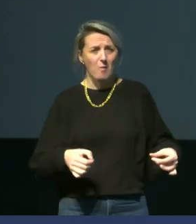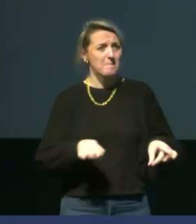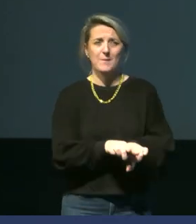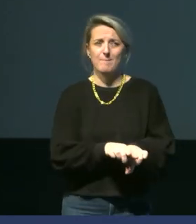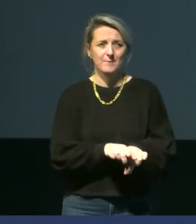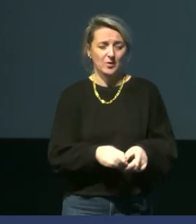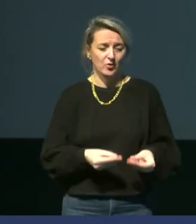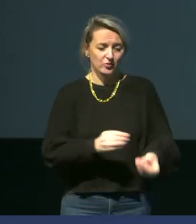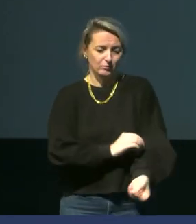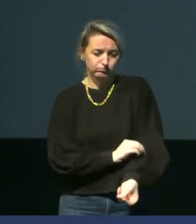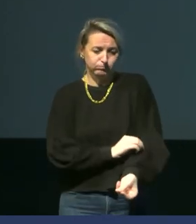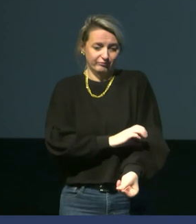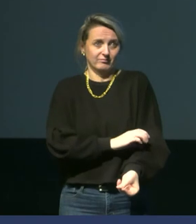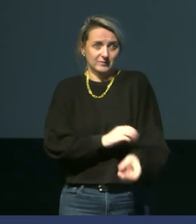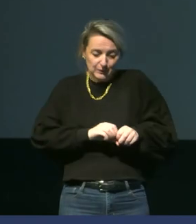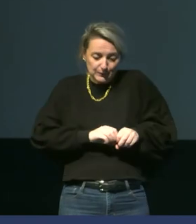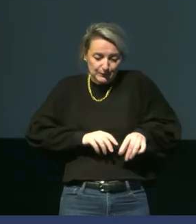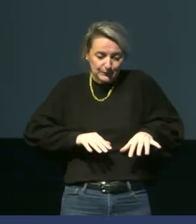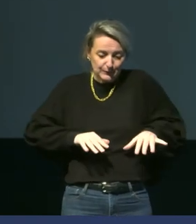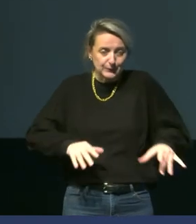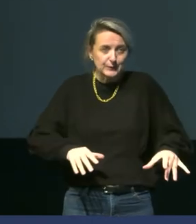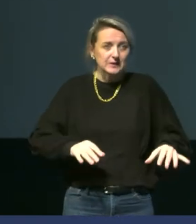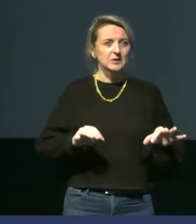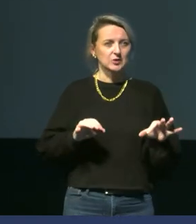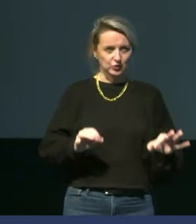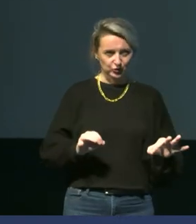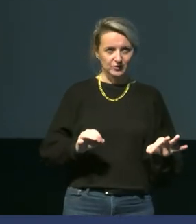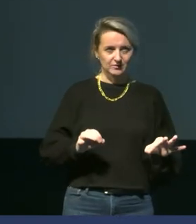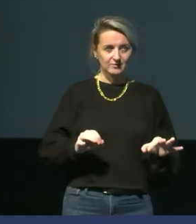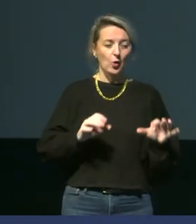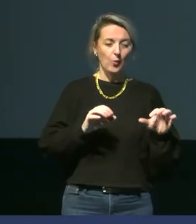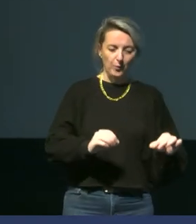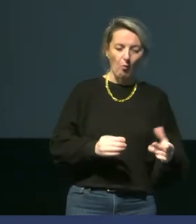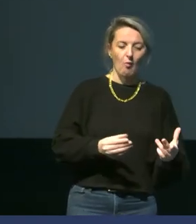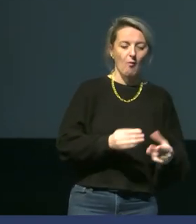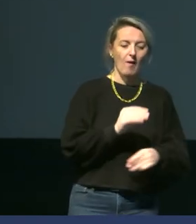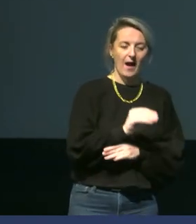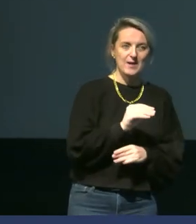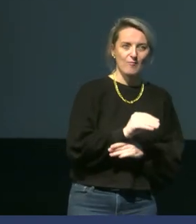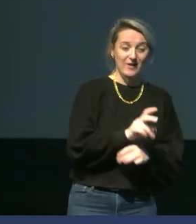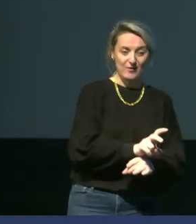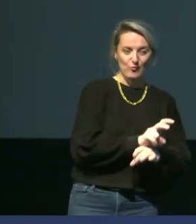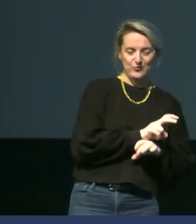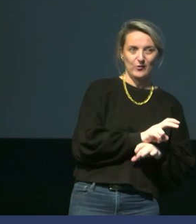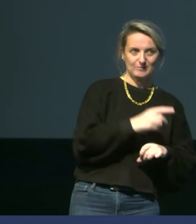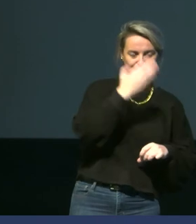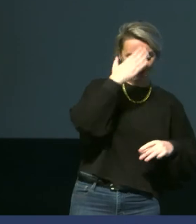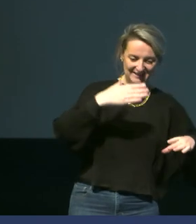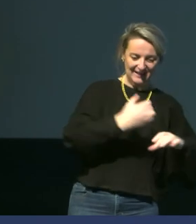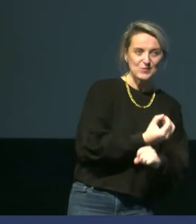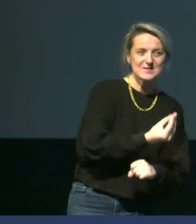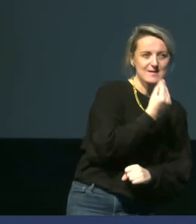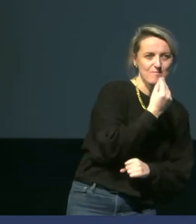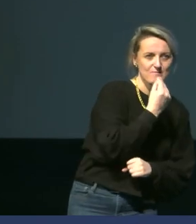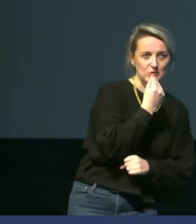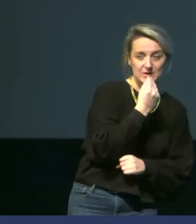il va permettre aux deux côtés de l'histoire,'est-à-dire à la fois d'aller stocker lorsqu'on a un succès de pêche effectif et